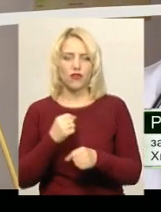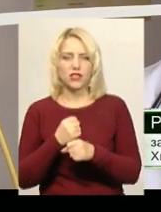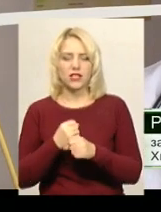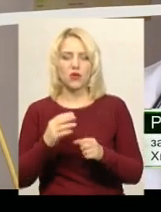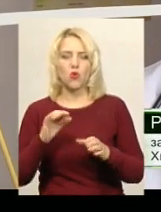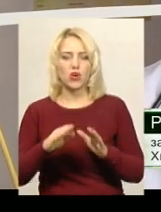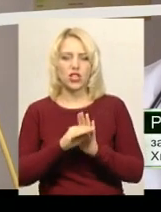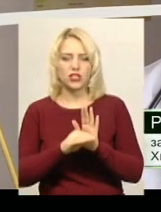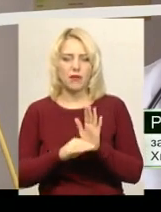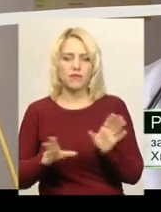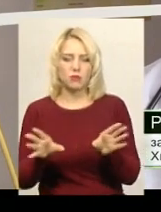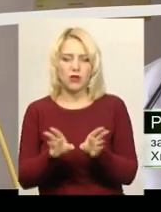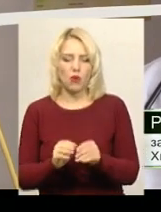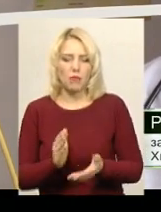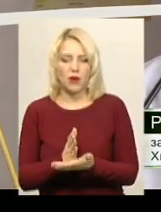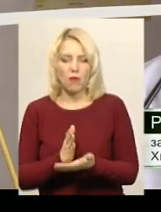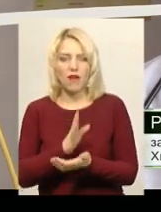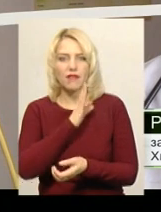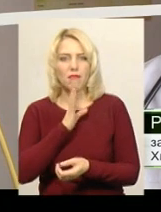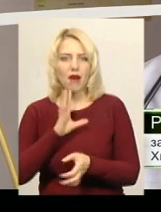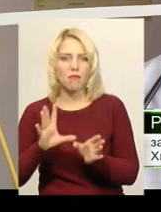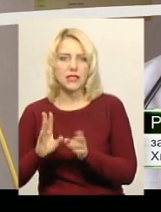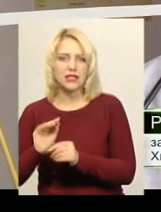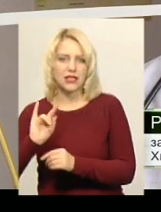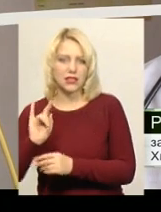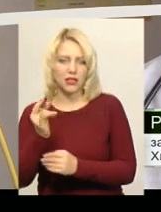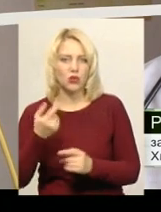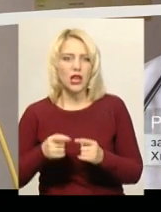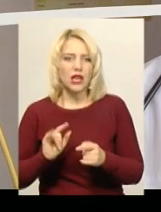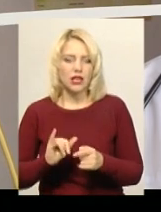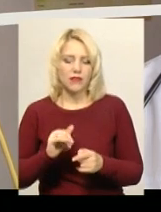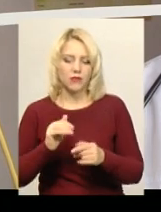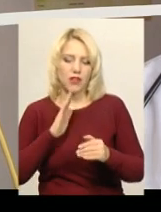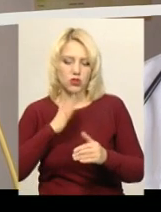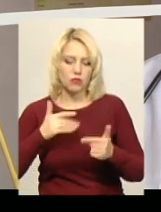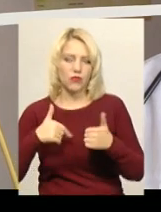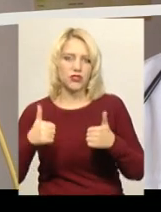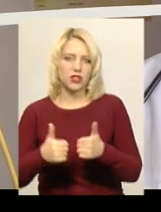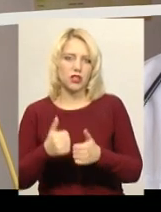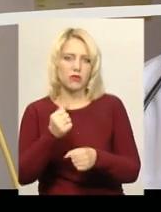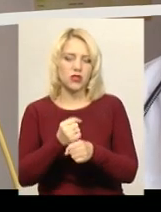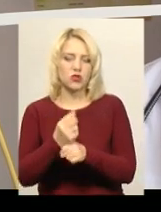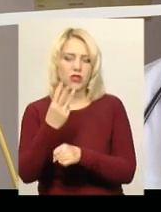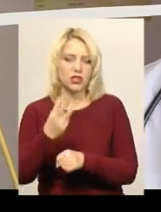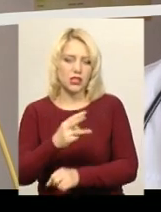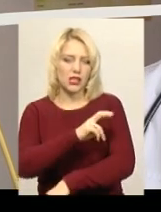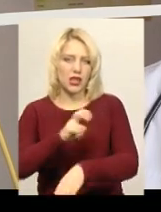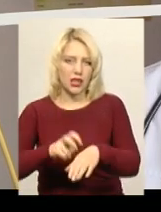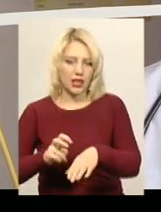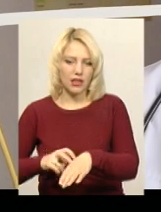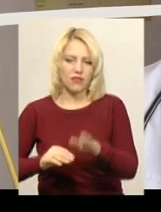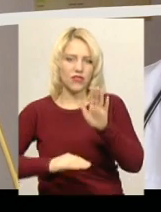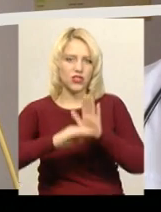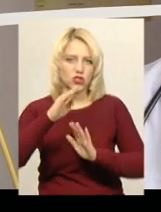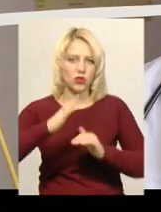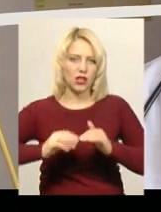спільного перебування матері і дитини. В нашому відділенні працює три лікаря, лікарі вищої